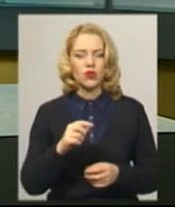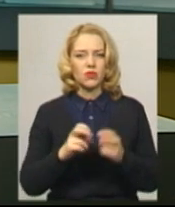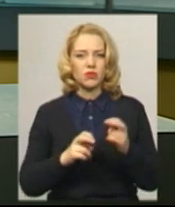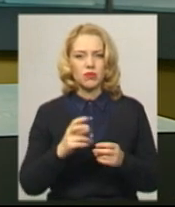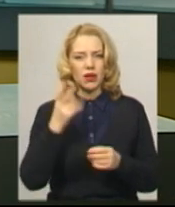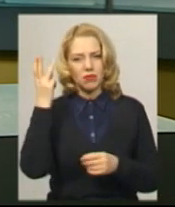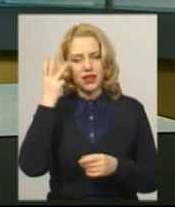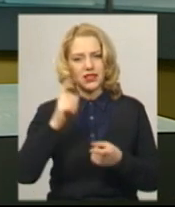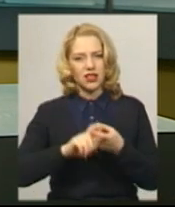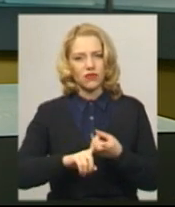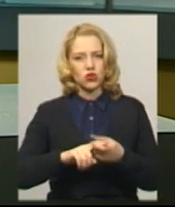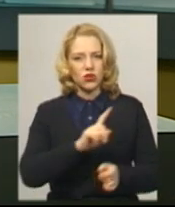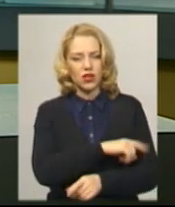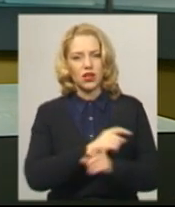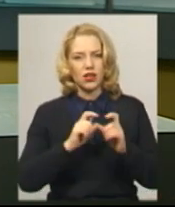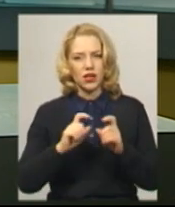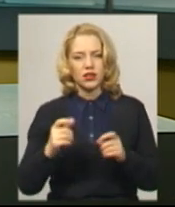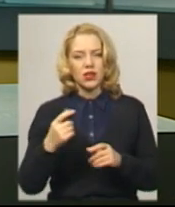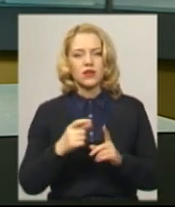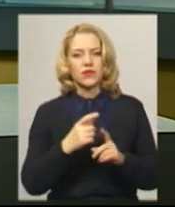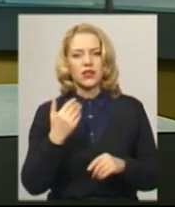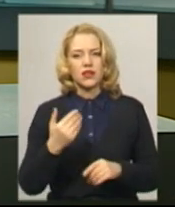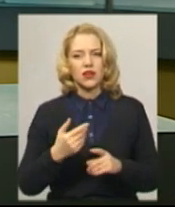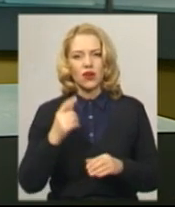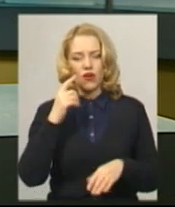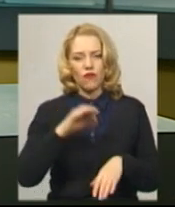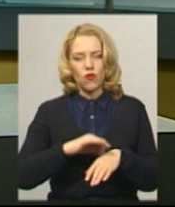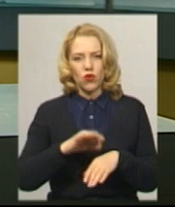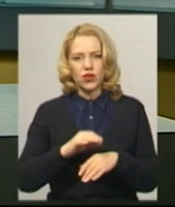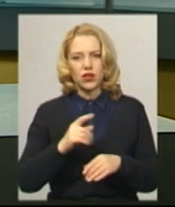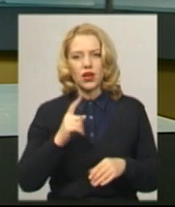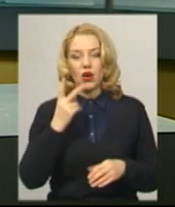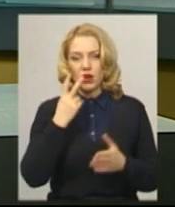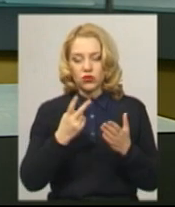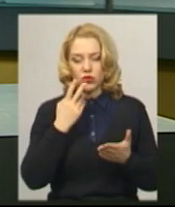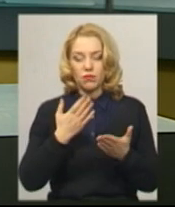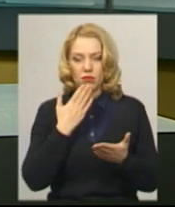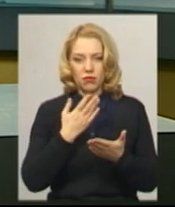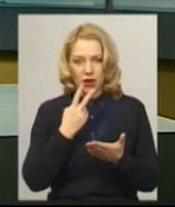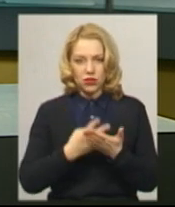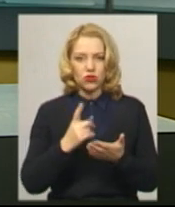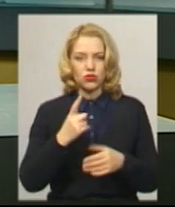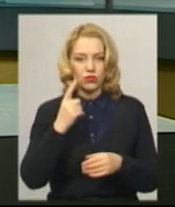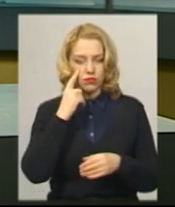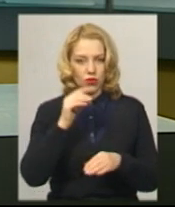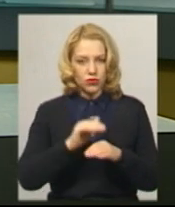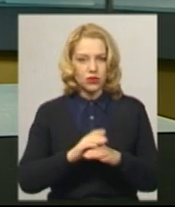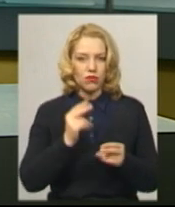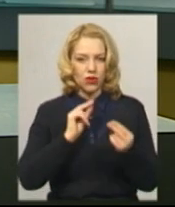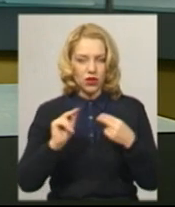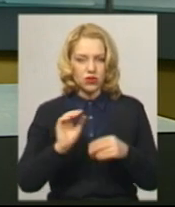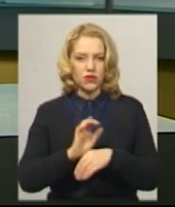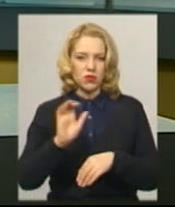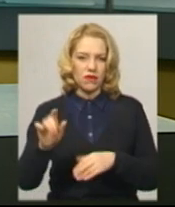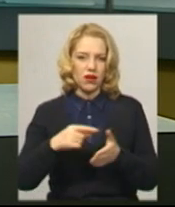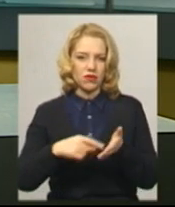лікарня Нінель Марцунь. За її словами, хворих, у яких помітні покращення, відправляють лікуватися додому. Наприклад, за останні три дні